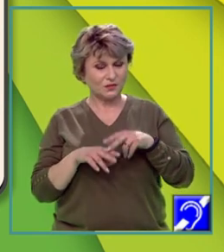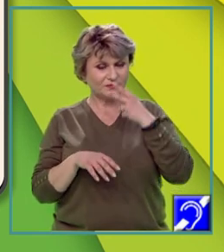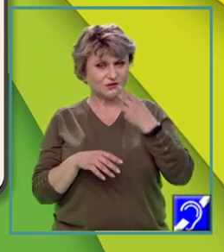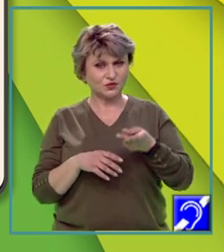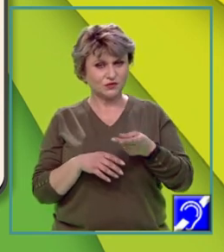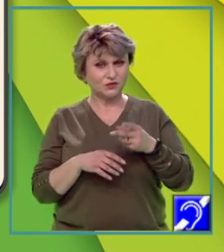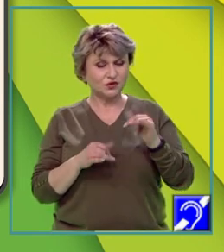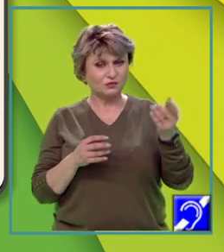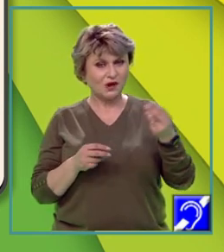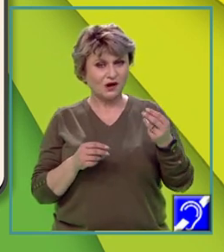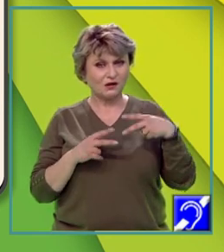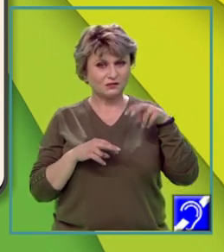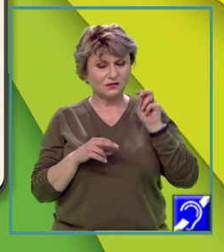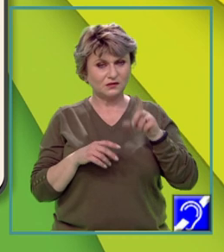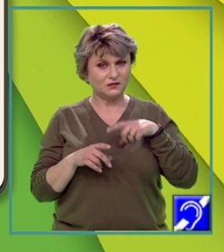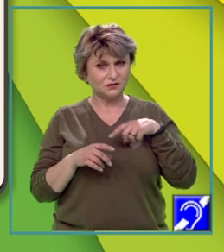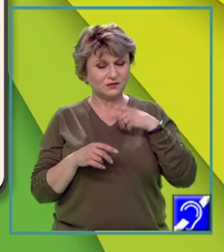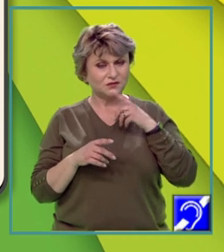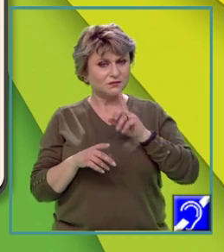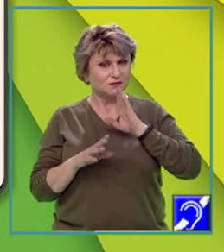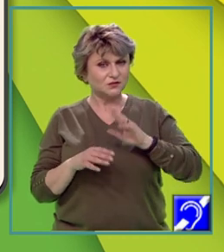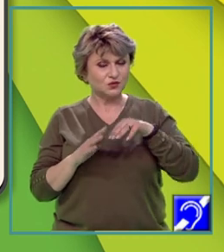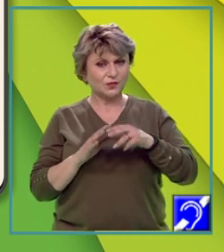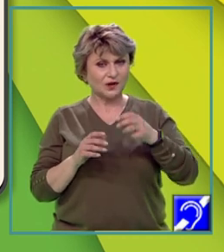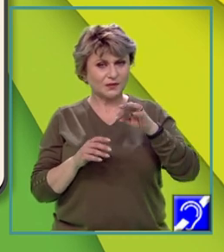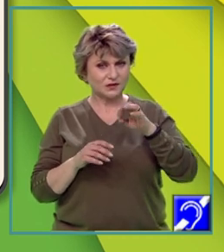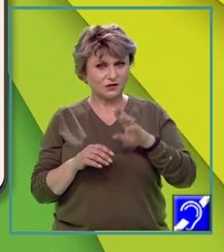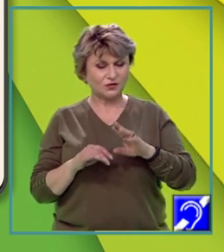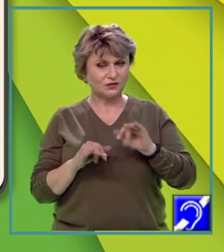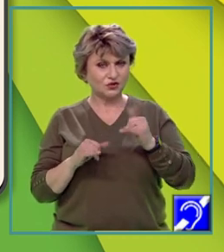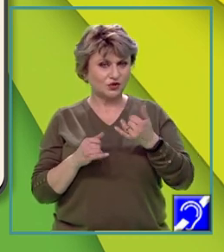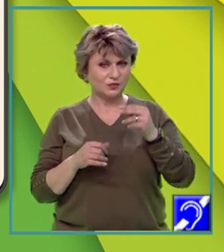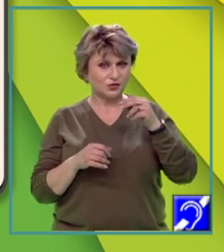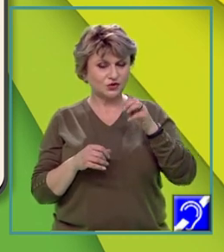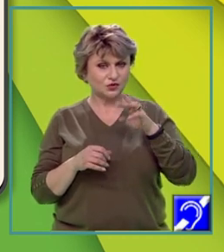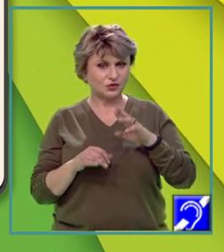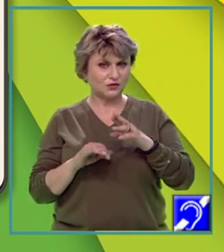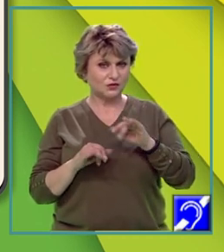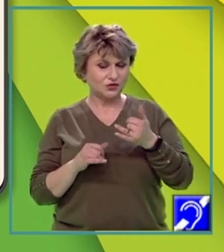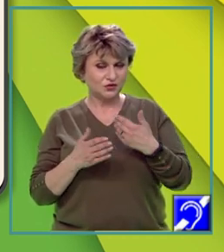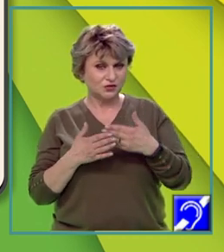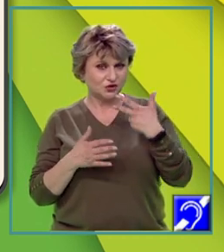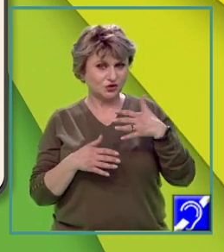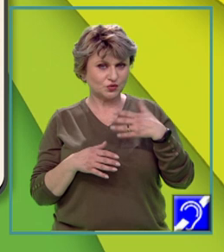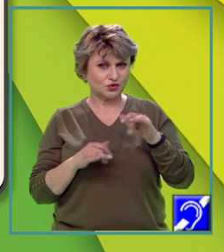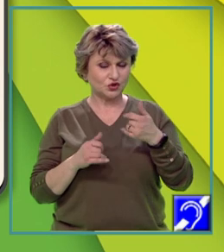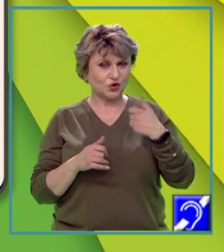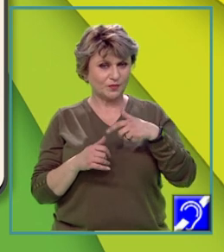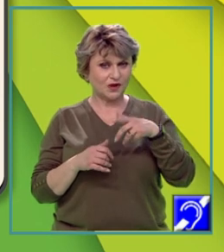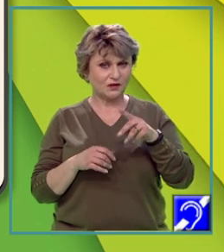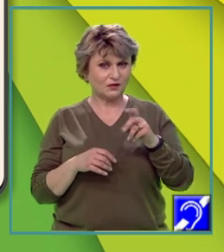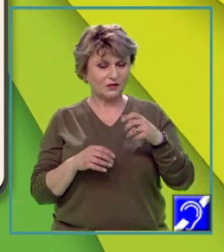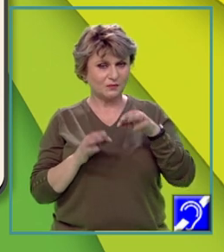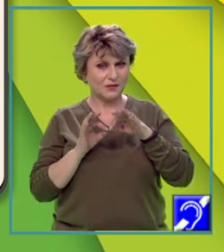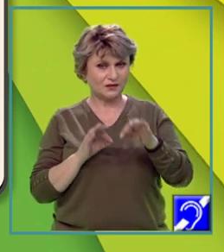văzut și pe harta anterioară, este specific subcarpaților și podișurilor cu altitudini între 500 și 1000 de